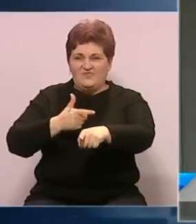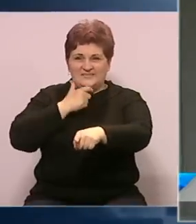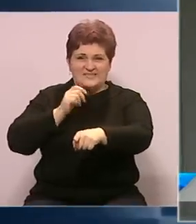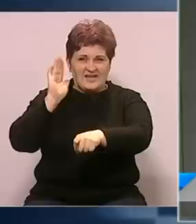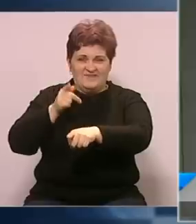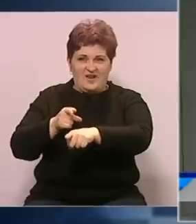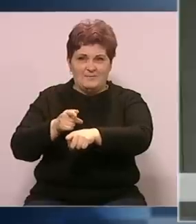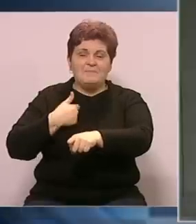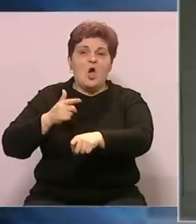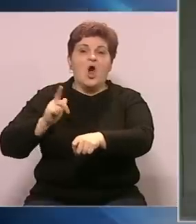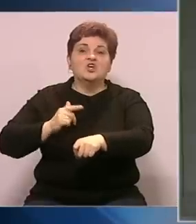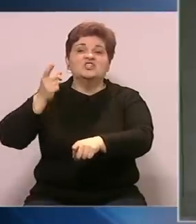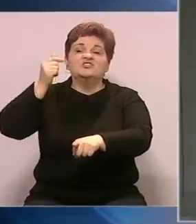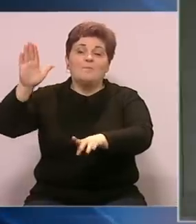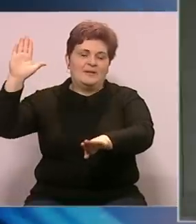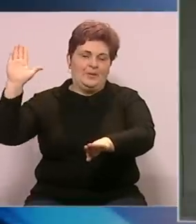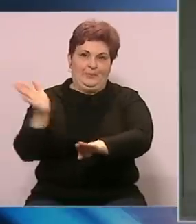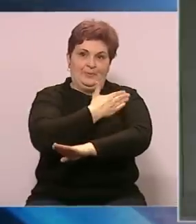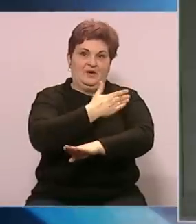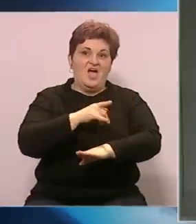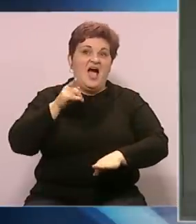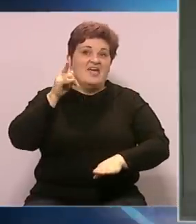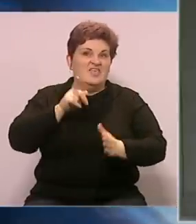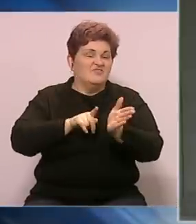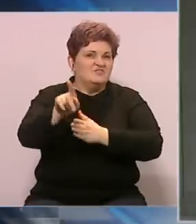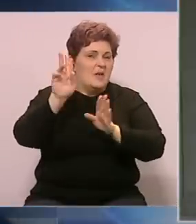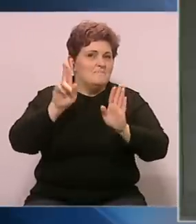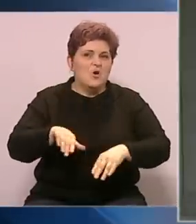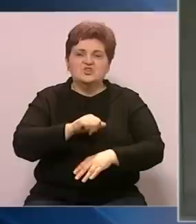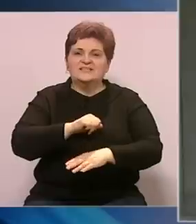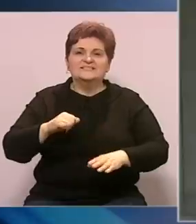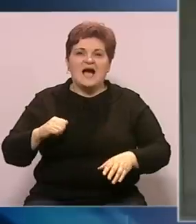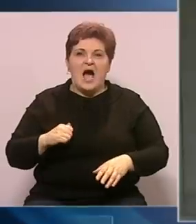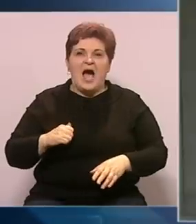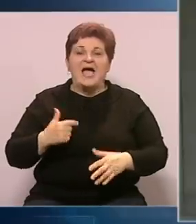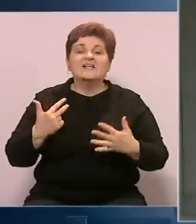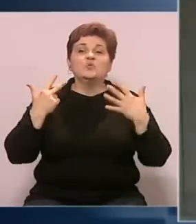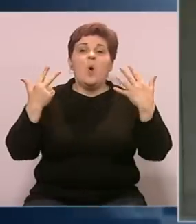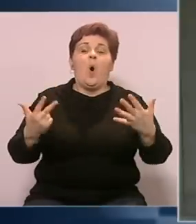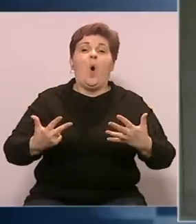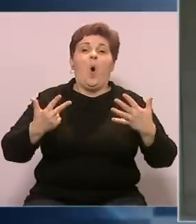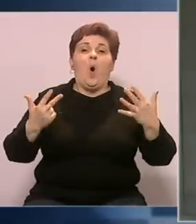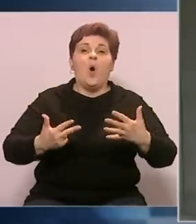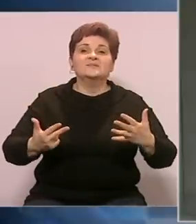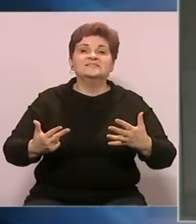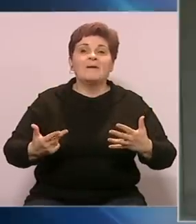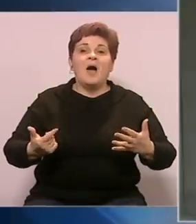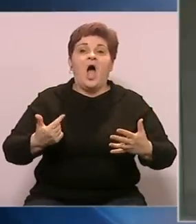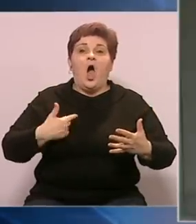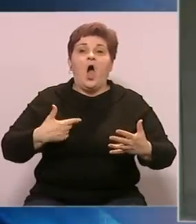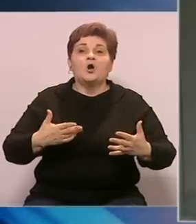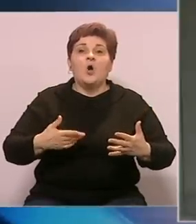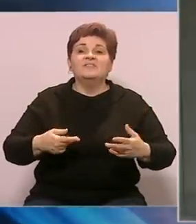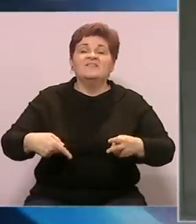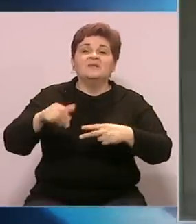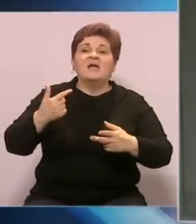očekujemo da što prirodu, jer njihov rezultat se može svesti da su nas 8 godina unazadli i da su nam 8 godina